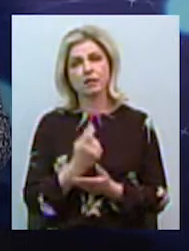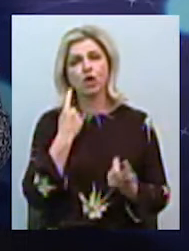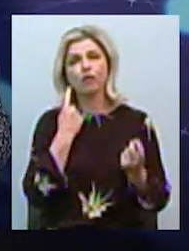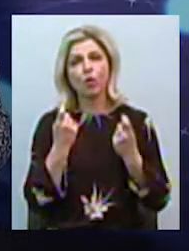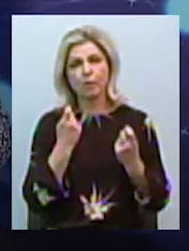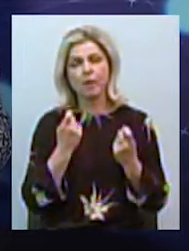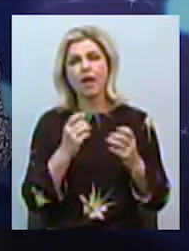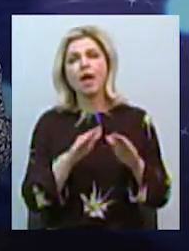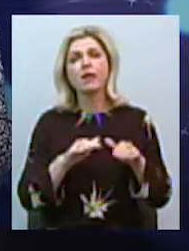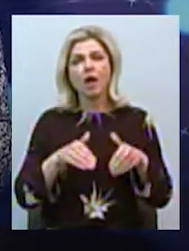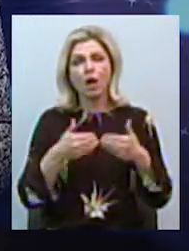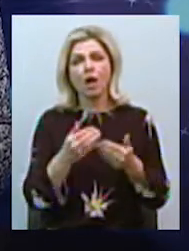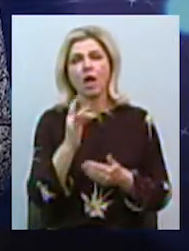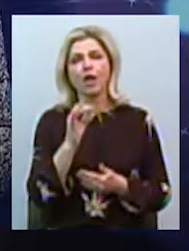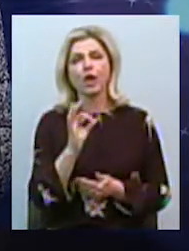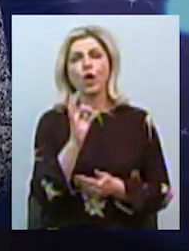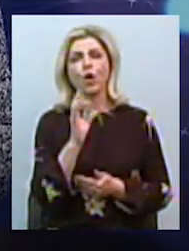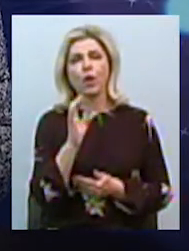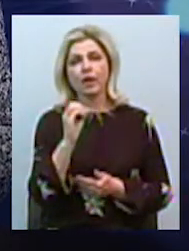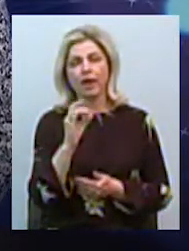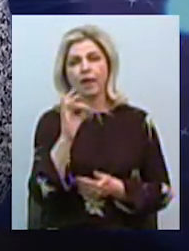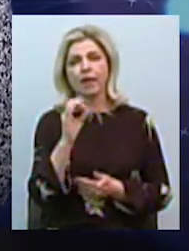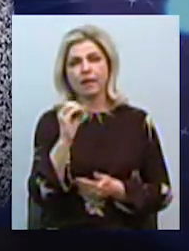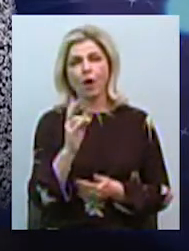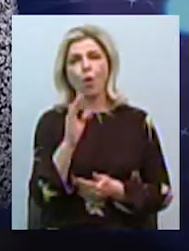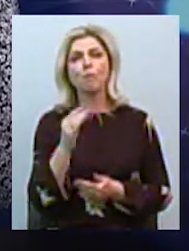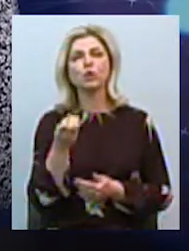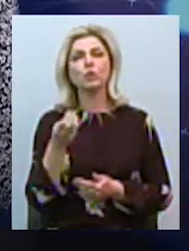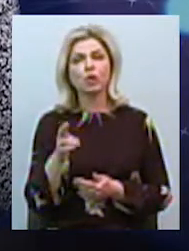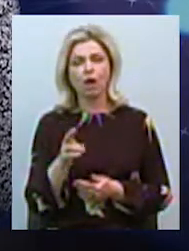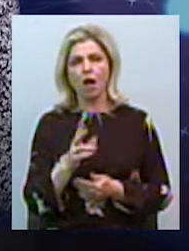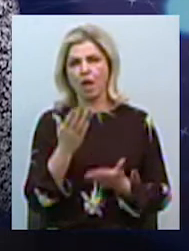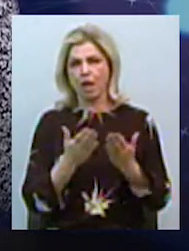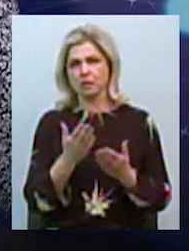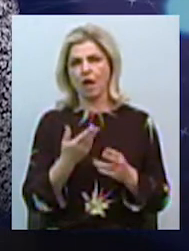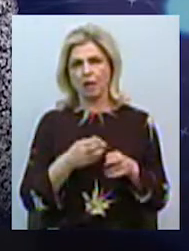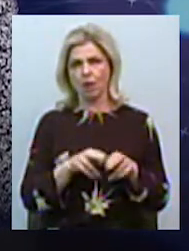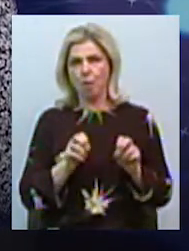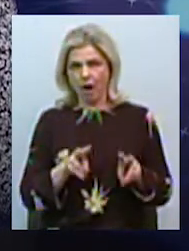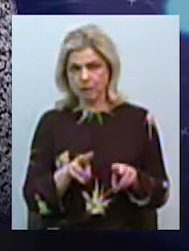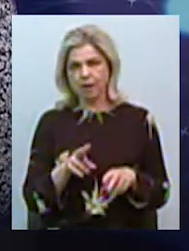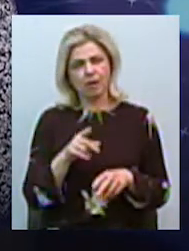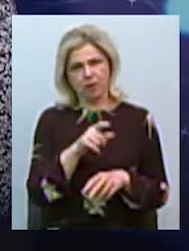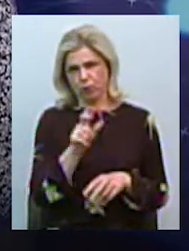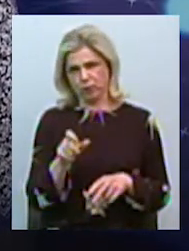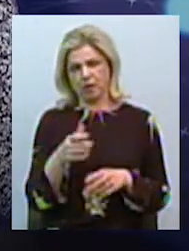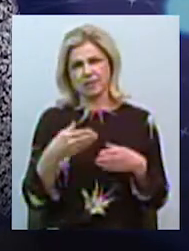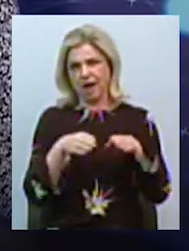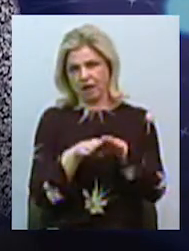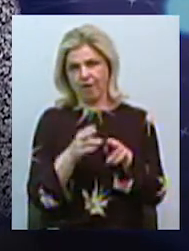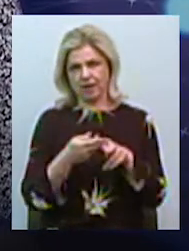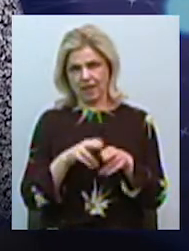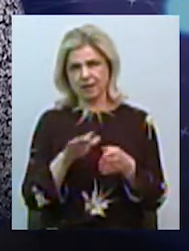рекомендуючую, тому що угрожаюча для них сразу відталкивати, вони уходять з цієї странички і навсегда її закривають.